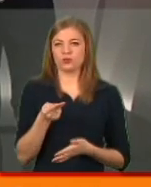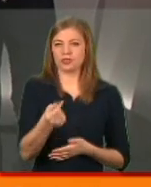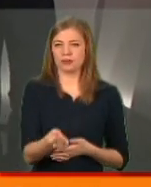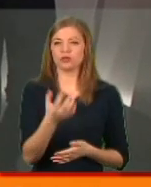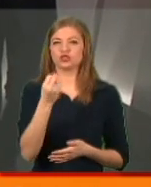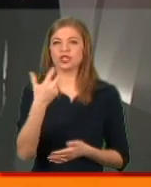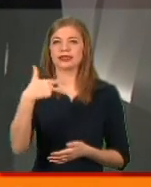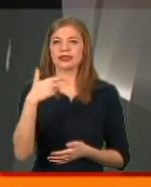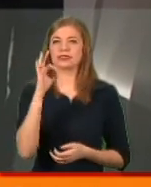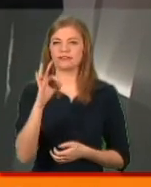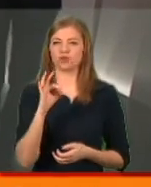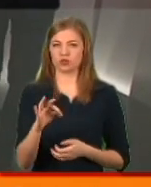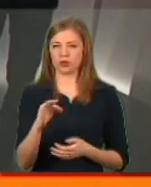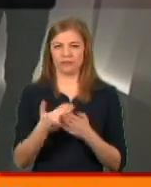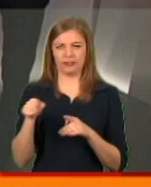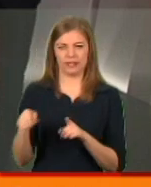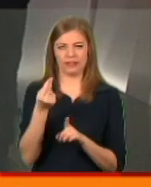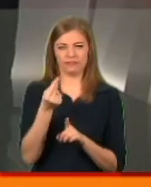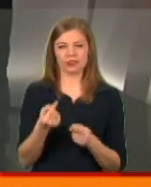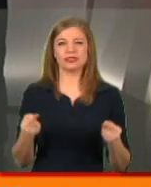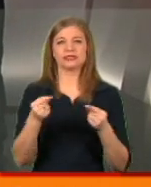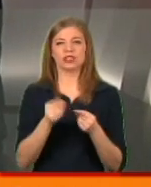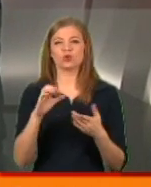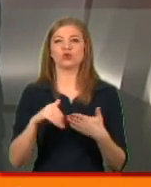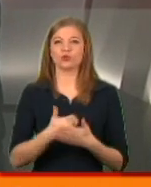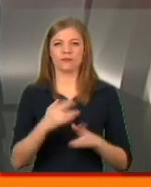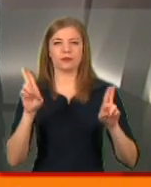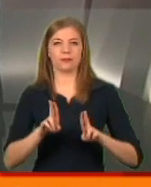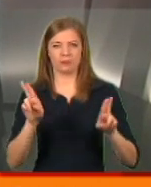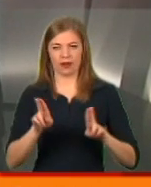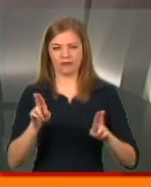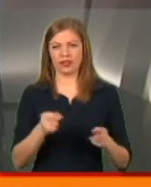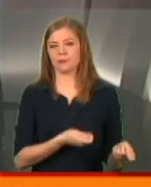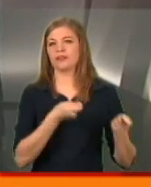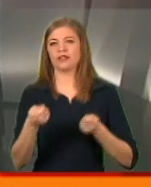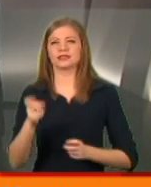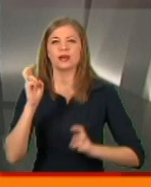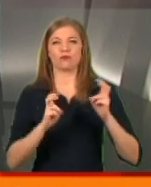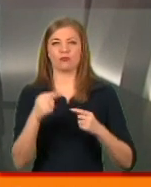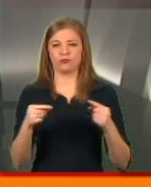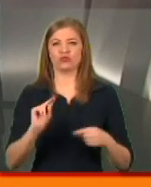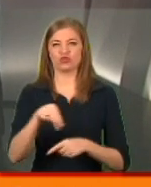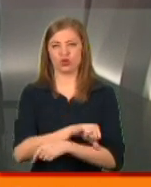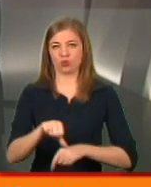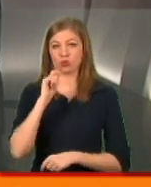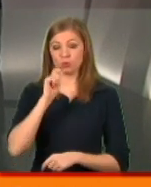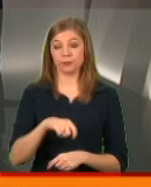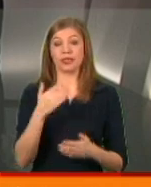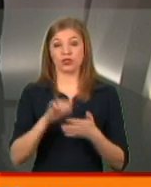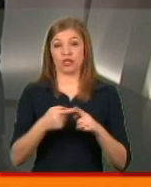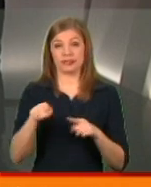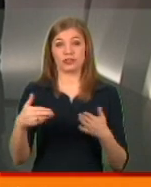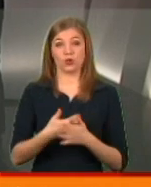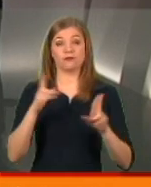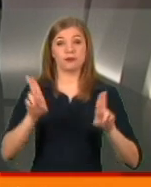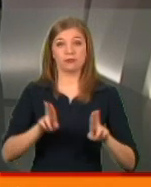30% від її вартості, згідно із новими правилами везення промислових товарів через кордон України. І от якраз через ці нові